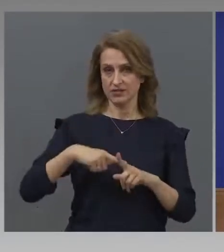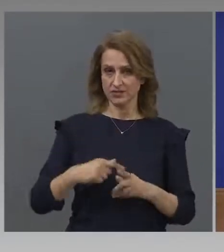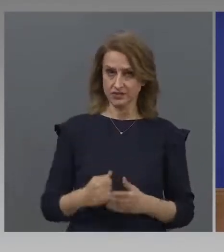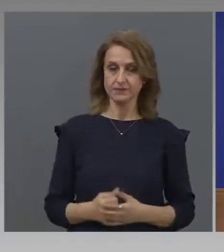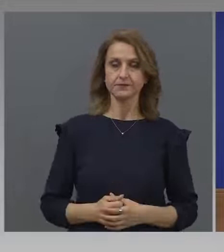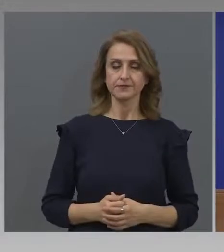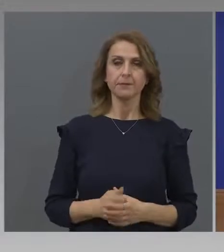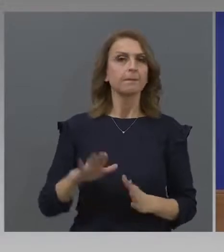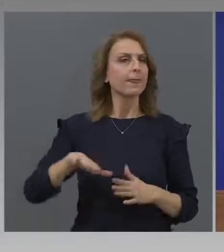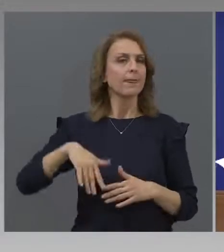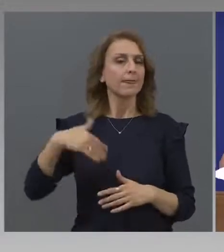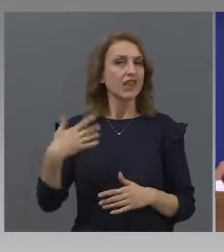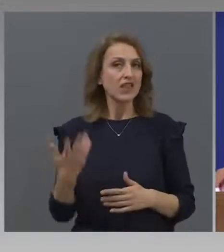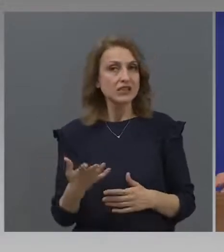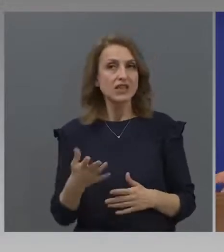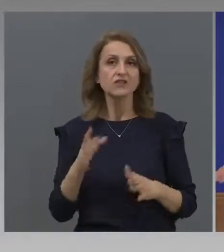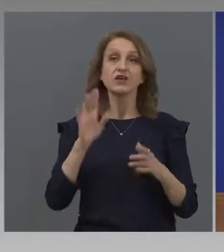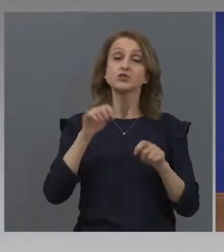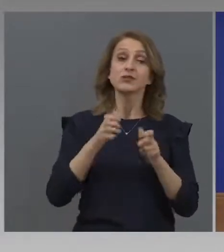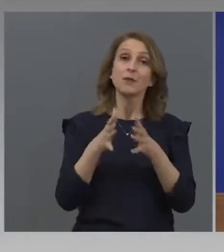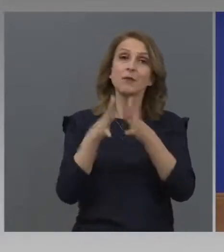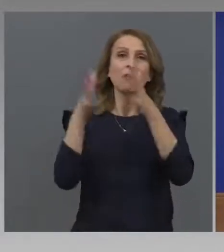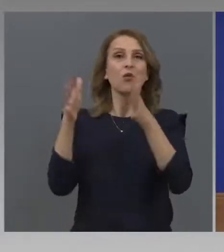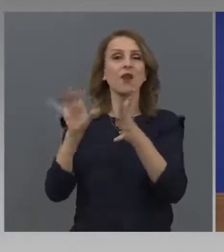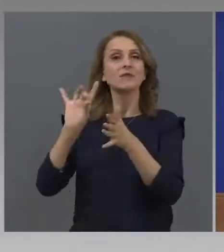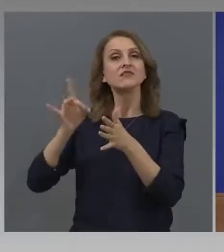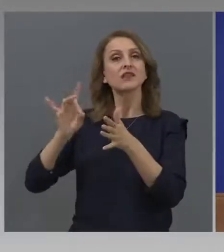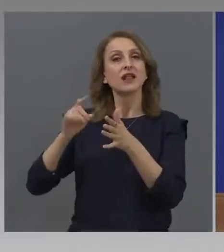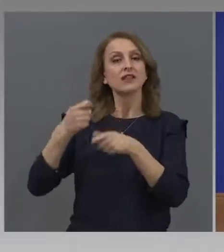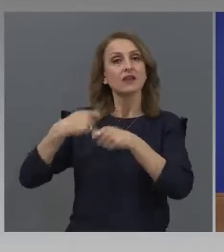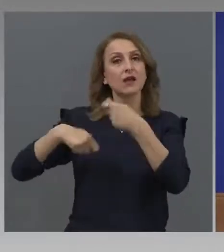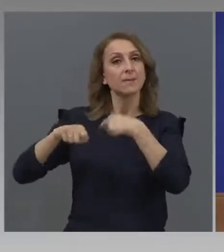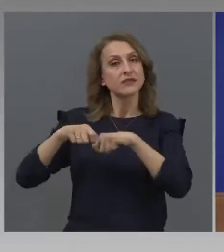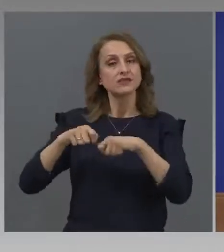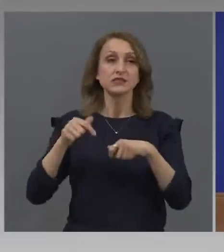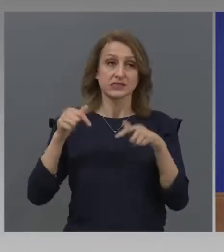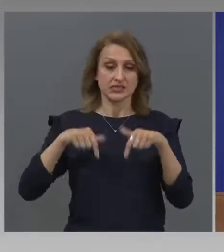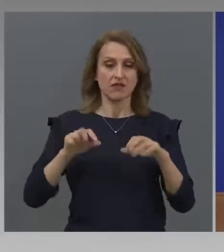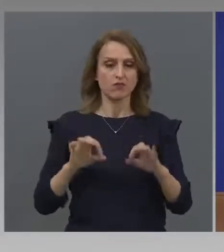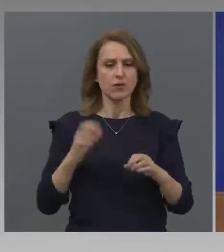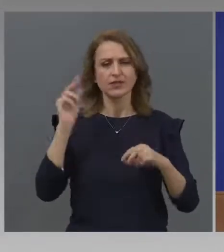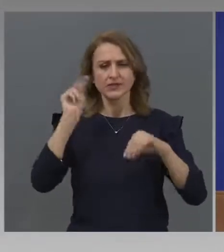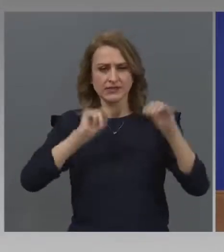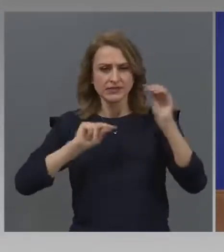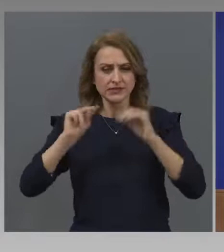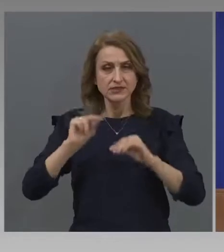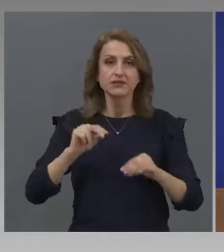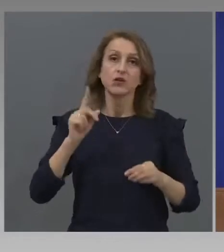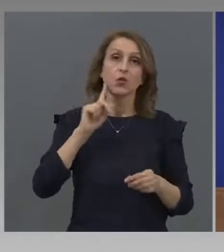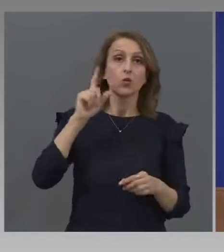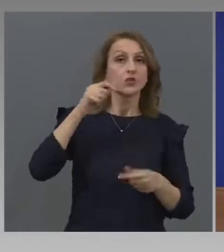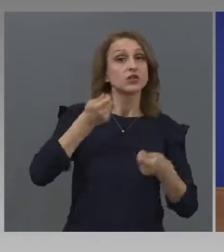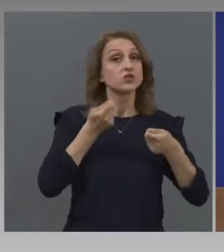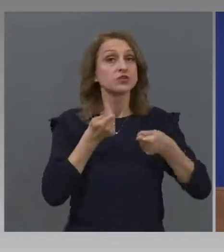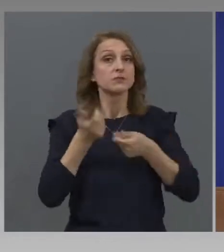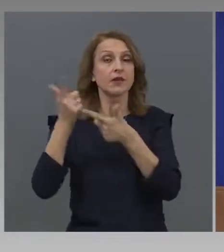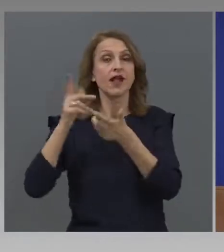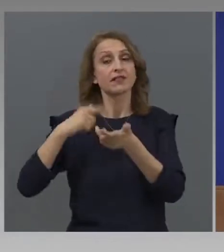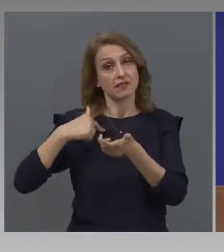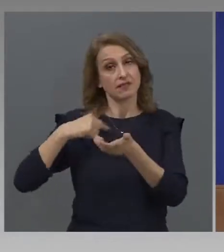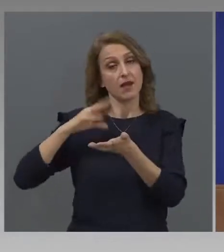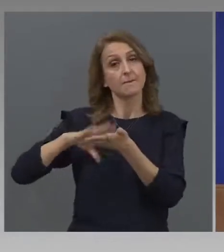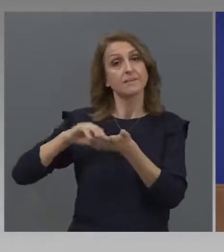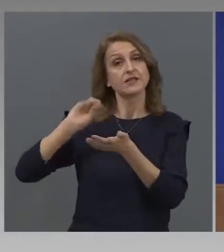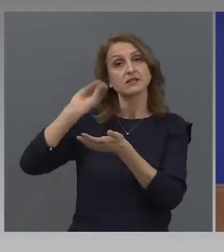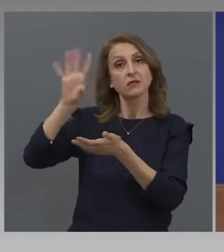след това подлежи за средния бизнес. Просто изчисляваме и смятаме, вътре ще спрата едно письмо до Европейската комисия. Надявам се, да ми го